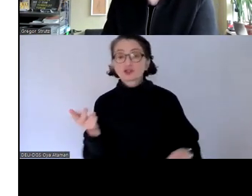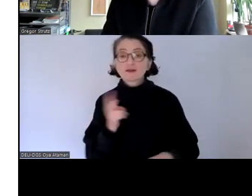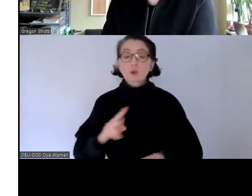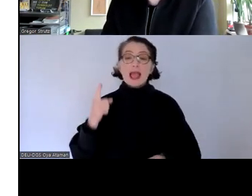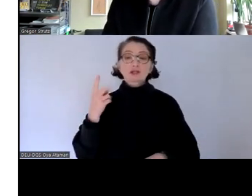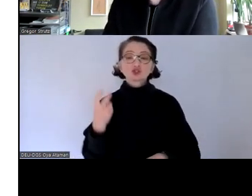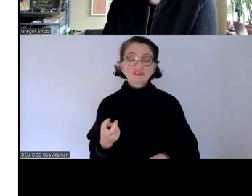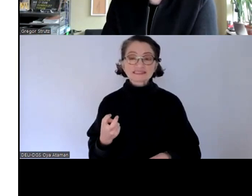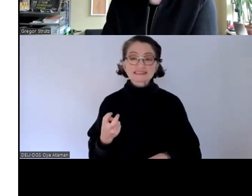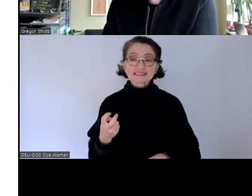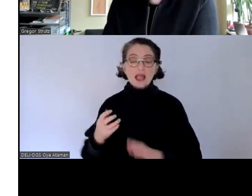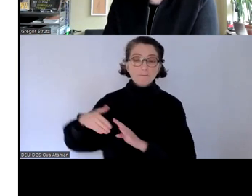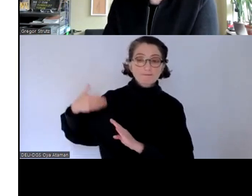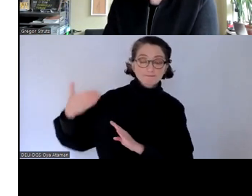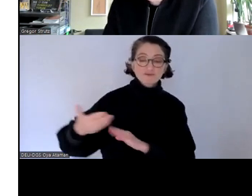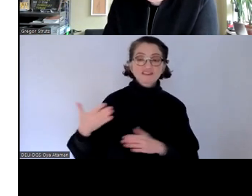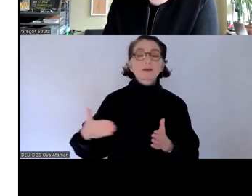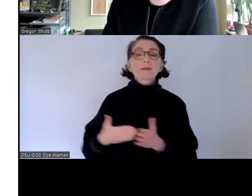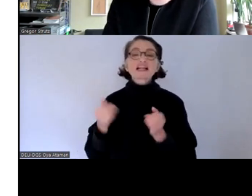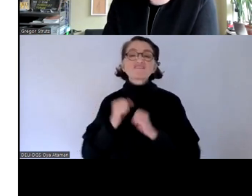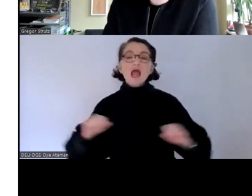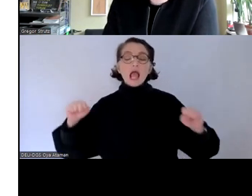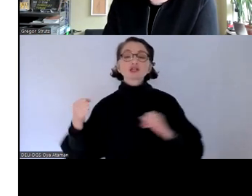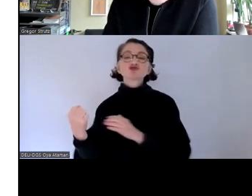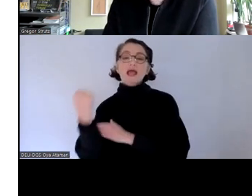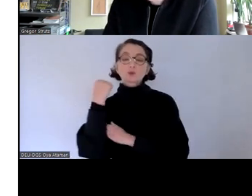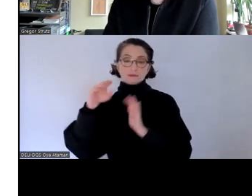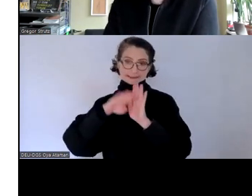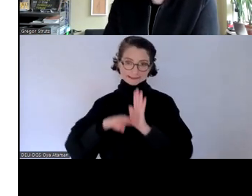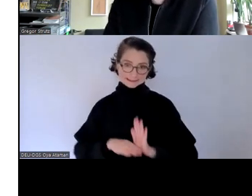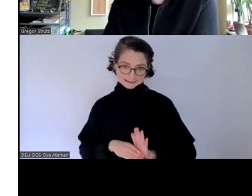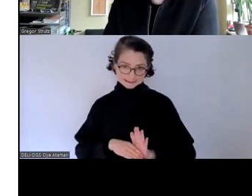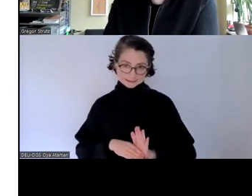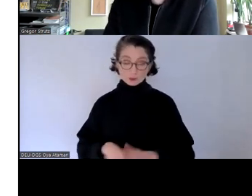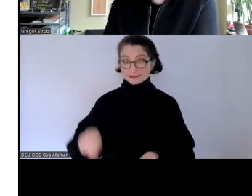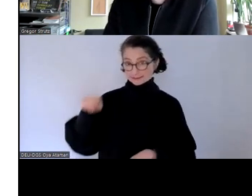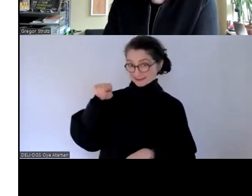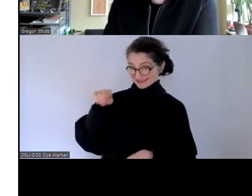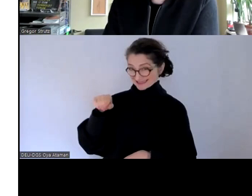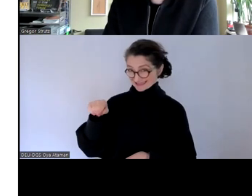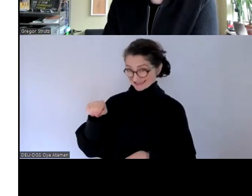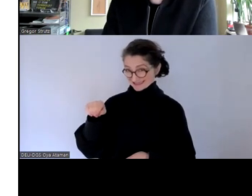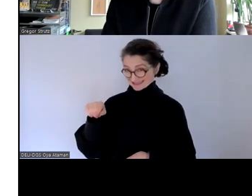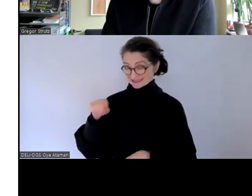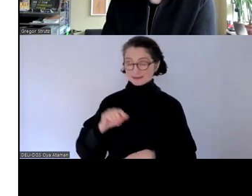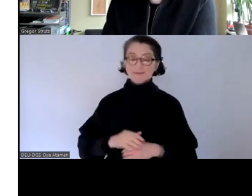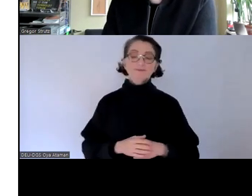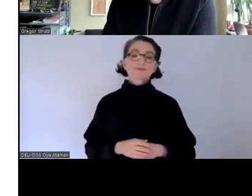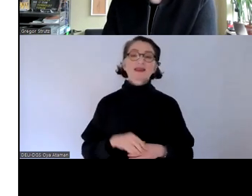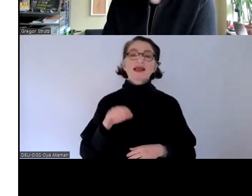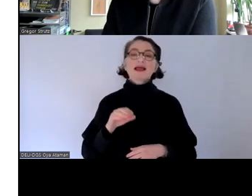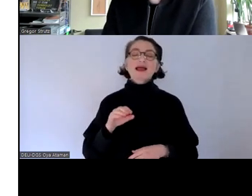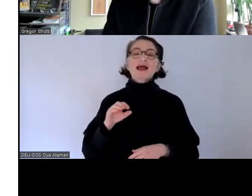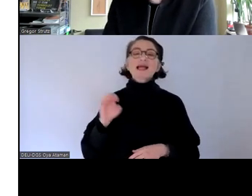das barrierefreiheitsstärkungsgesetz und das barrierefreiheitsstärkungsgesetz ist das was also den european